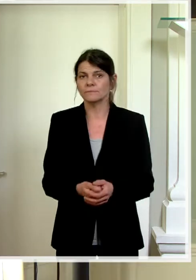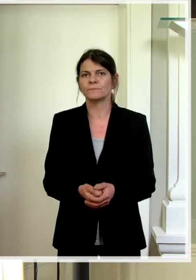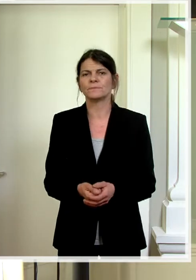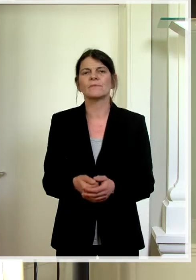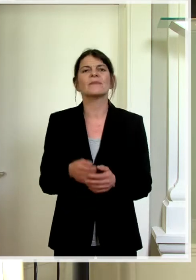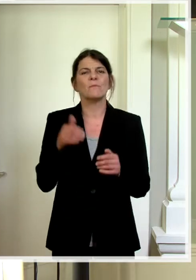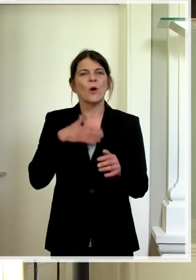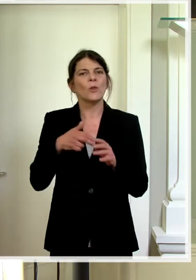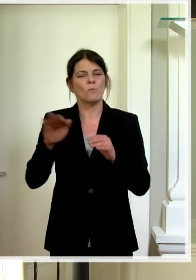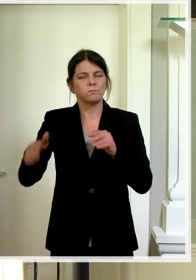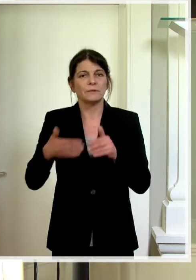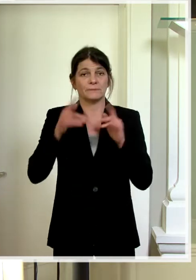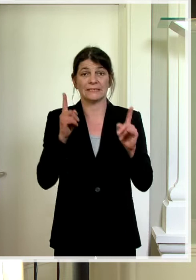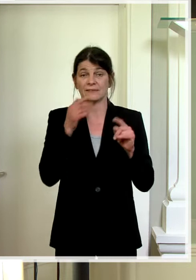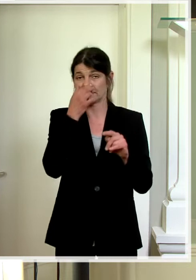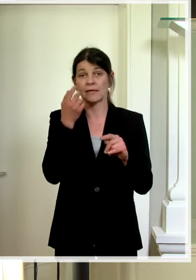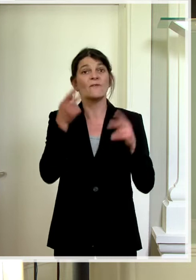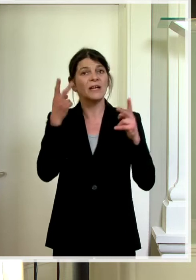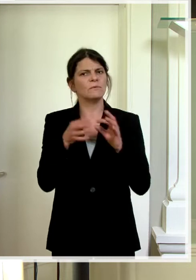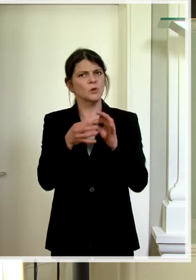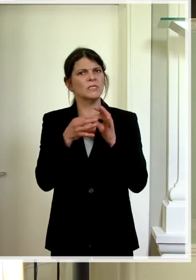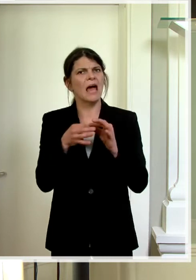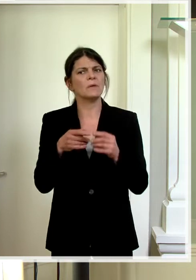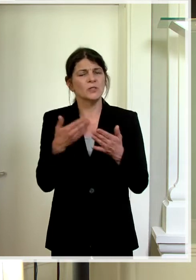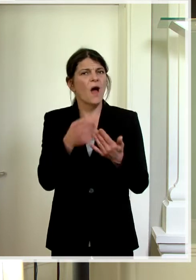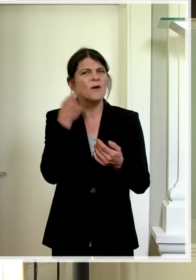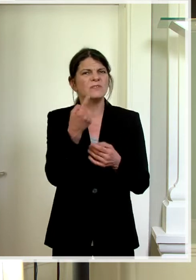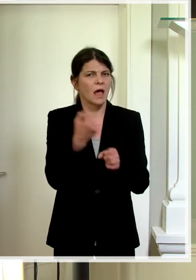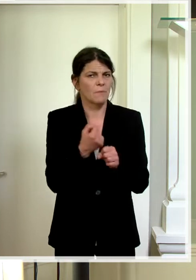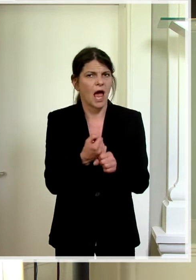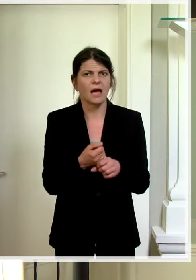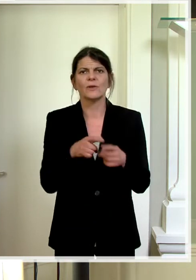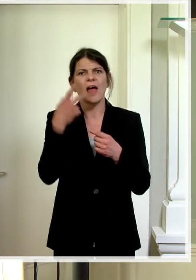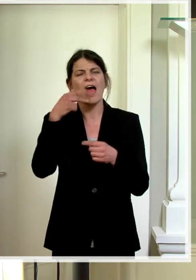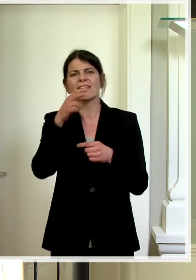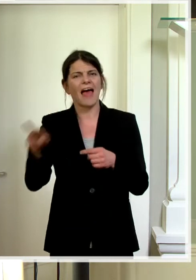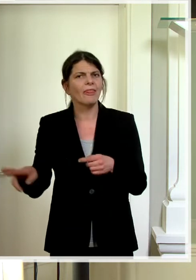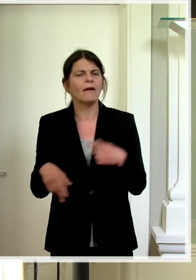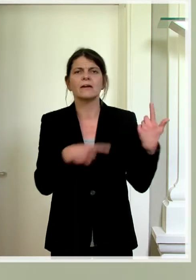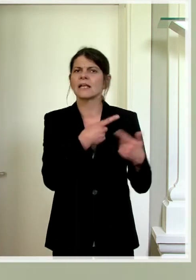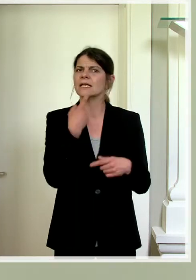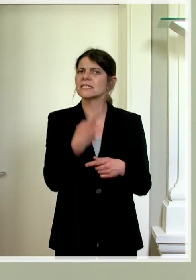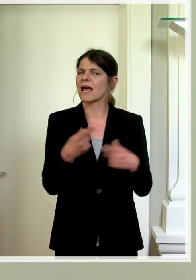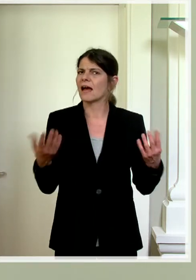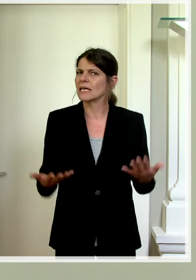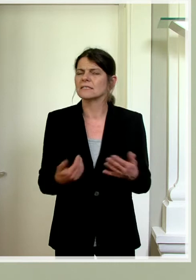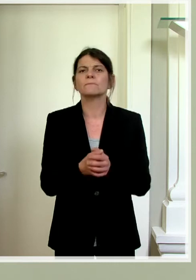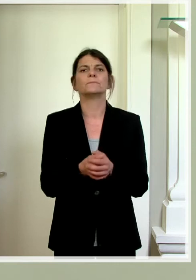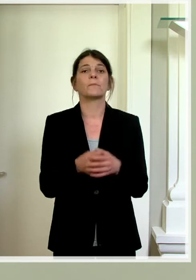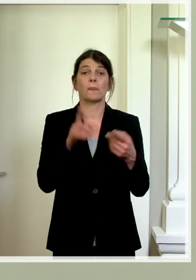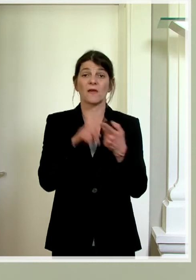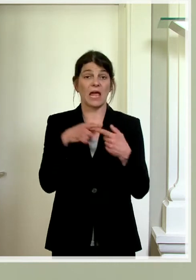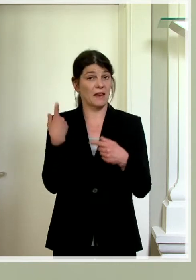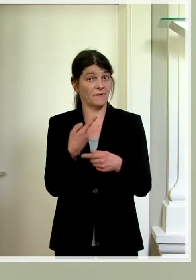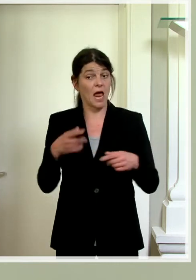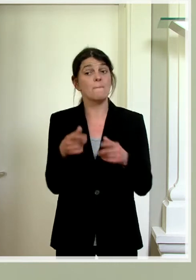vielleicht auch ergänzen, es ist ja auch immer wichtig, in welchem Zusammenhang solche Aussagen gemacht werden. Und der Herr Tanner hat das ja im Zusammenhang gesagt, dass wenn wir uns